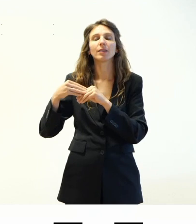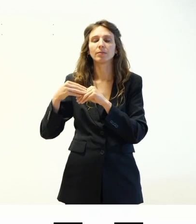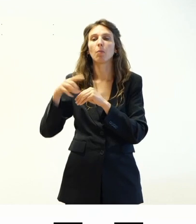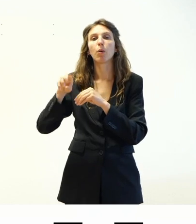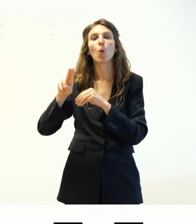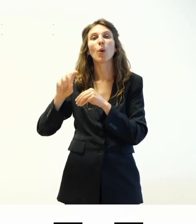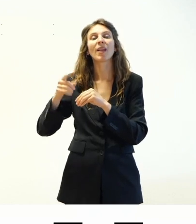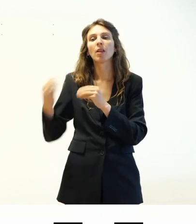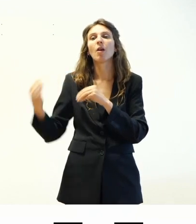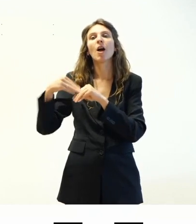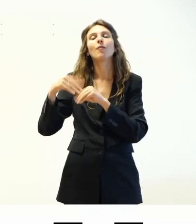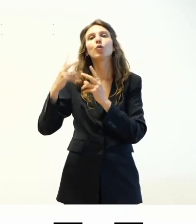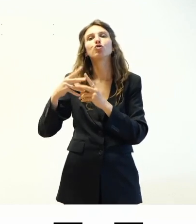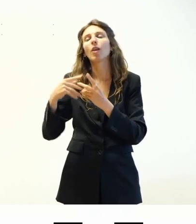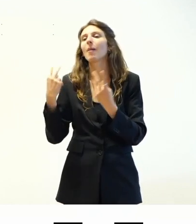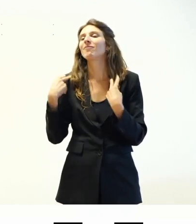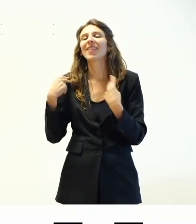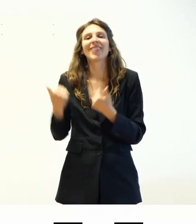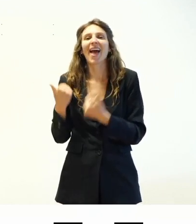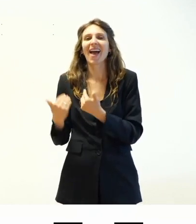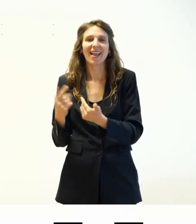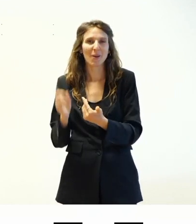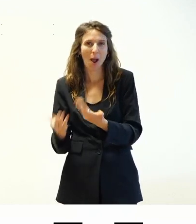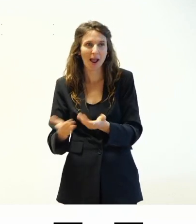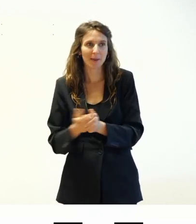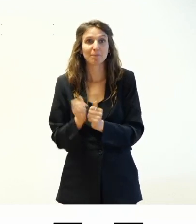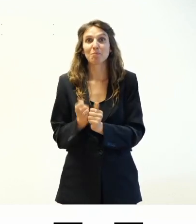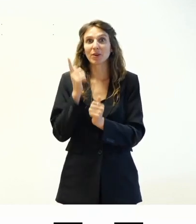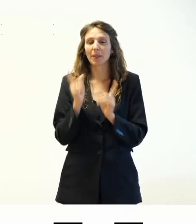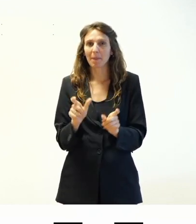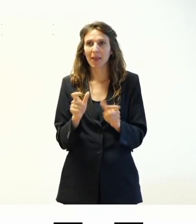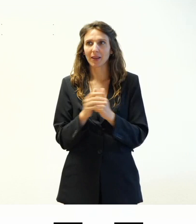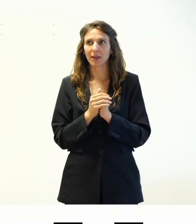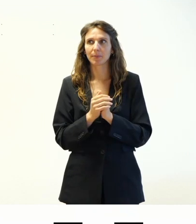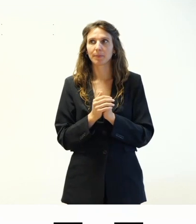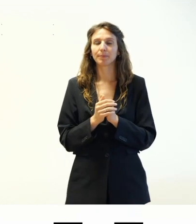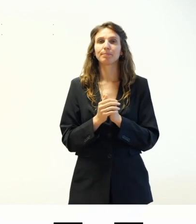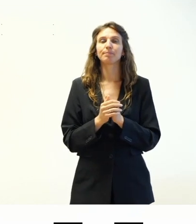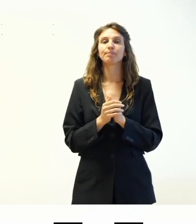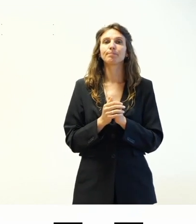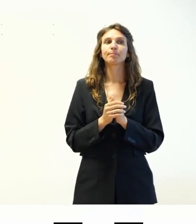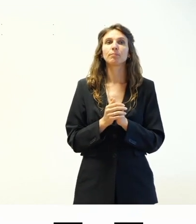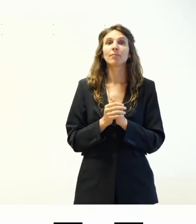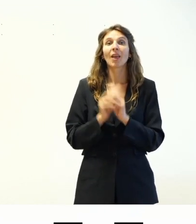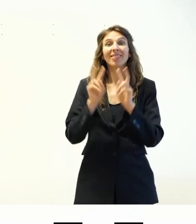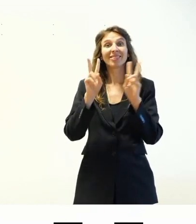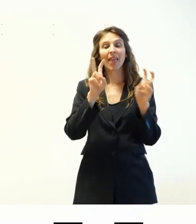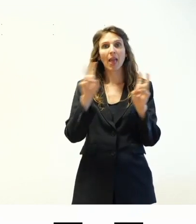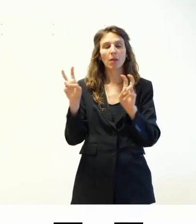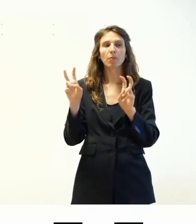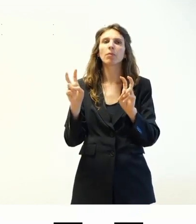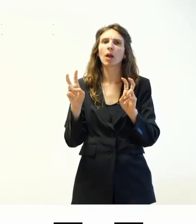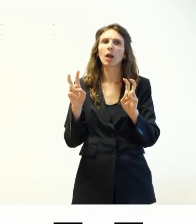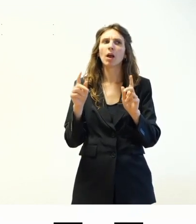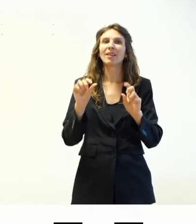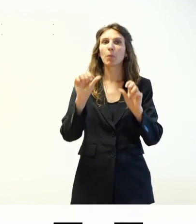funzionalità. Questo è importante perché i temi sono quelli che determinano